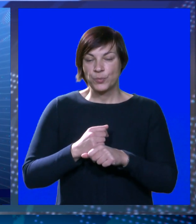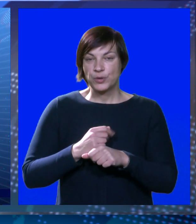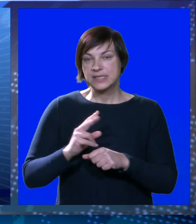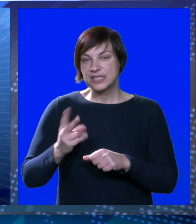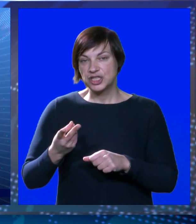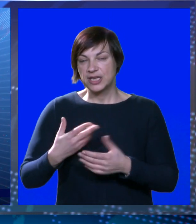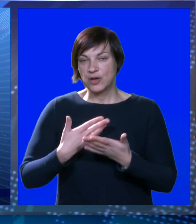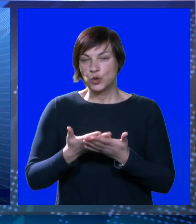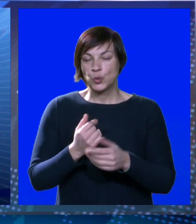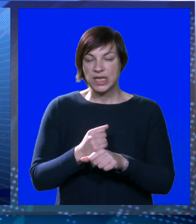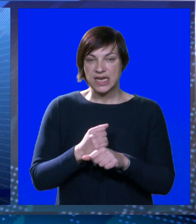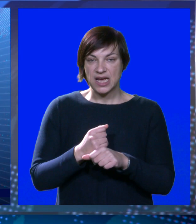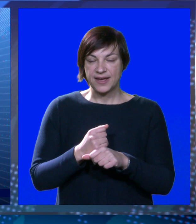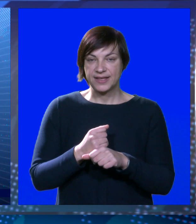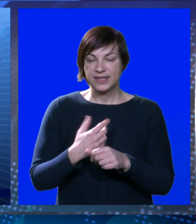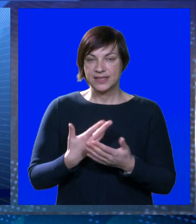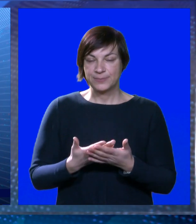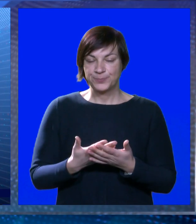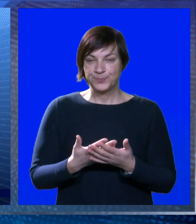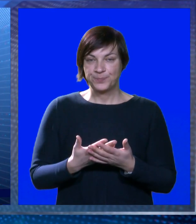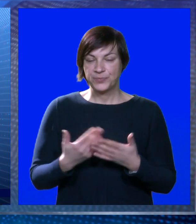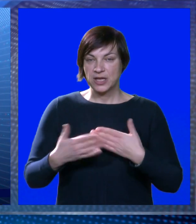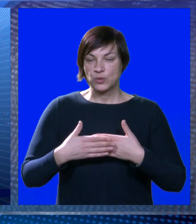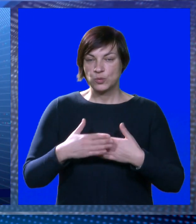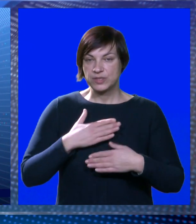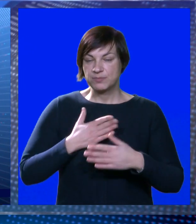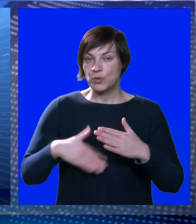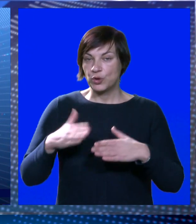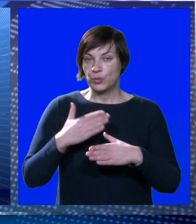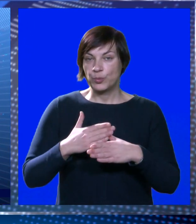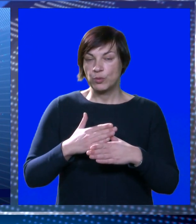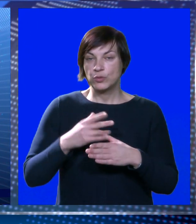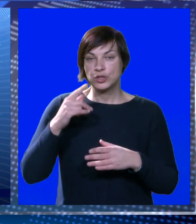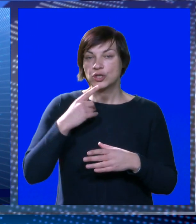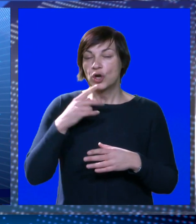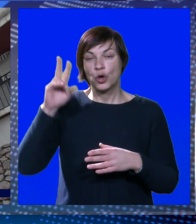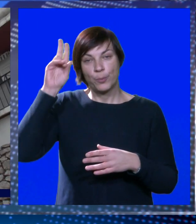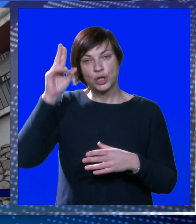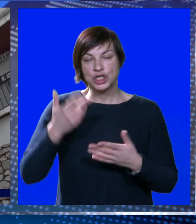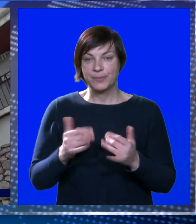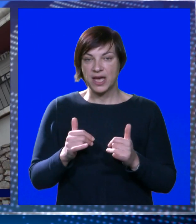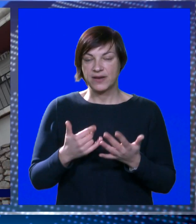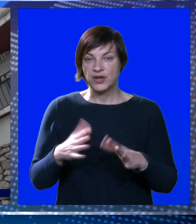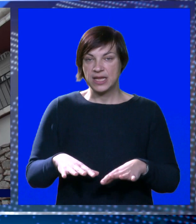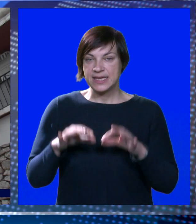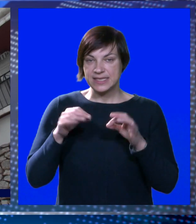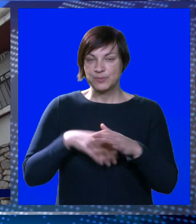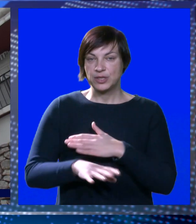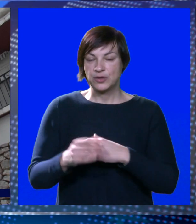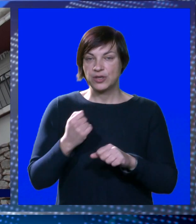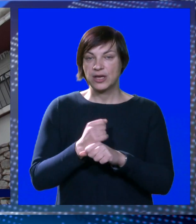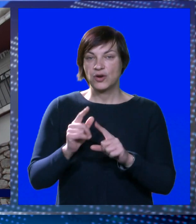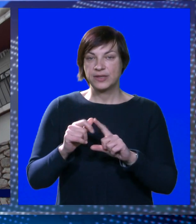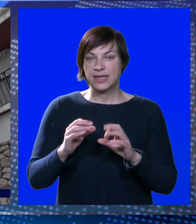će neko drugi dalje raditi i baviti se ovim uz moj doprinos koliko god bude mogao, naravno. Izborimo unutar